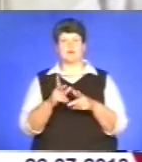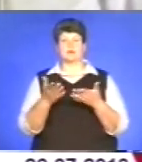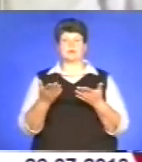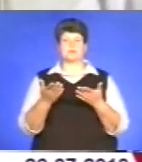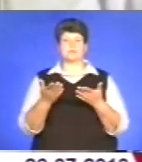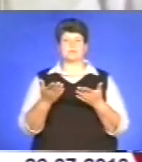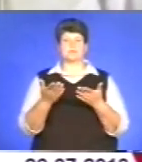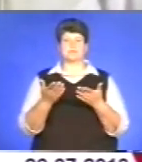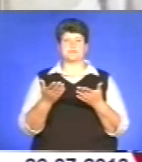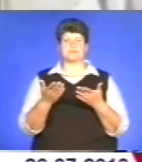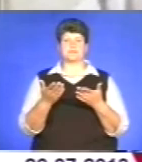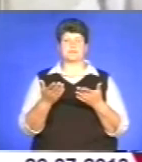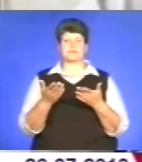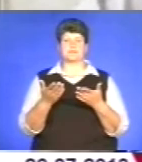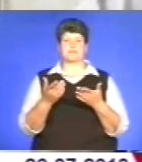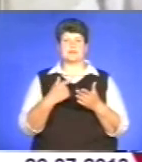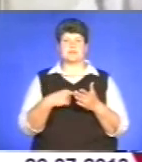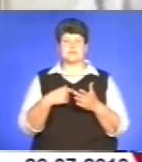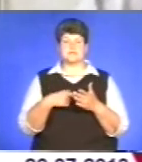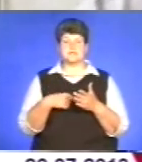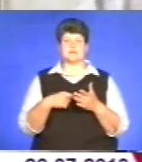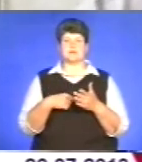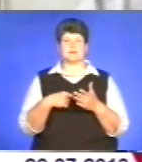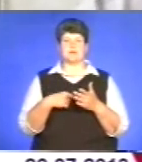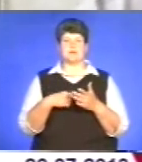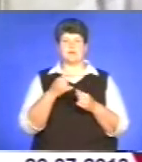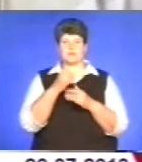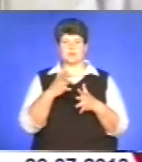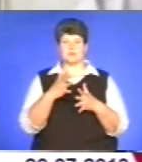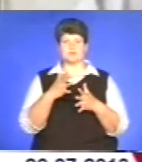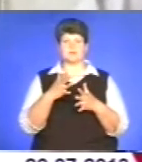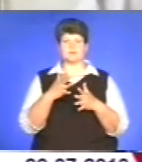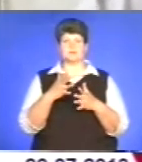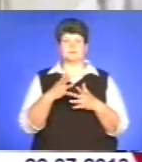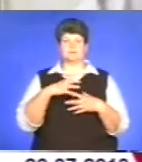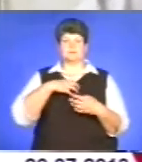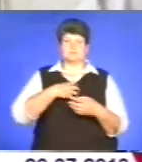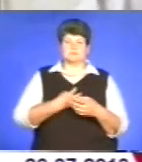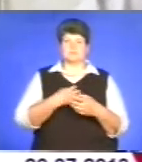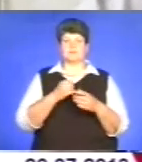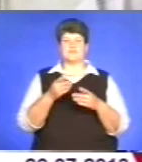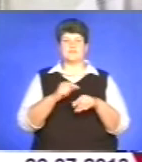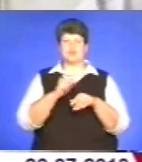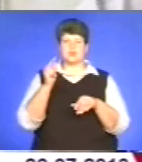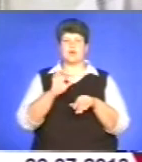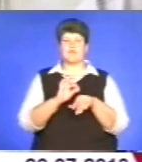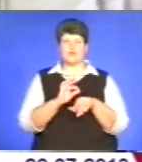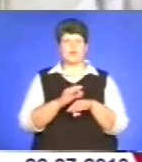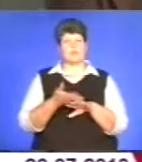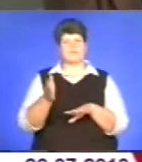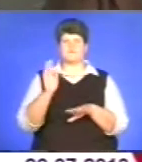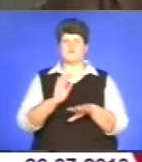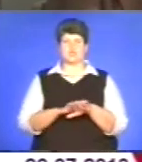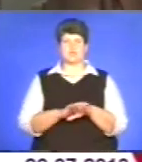себе, скажімо так, загнати в депресію, тому що, знаєте, відчуття хвороби, воно є тяжке.